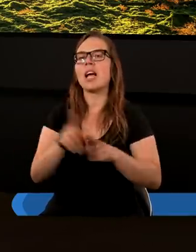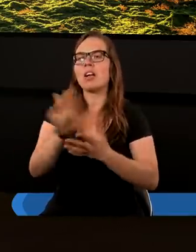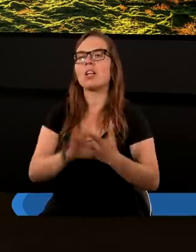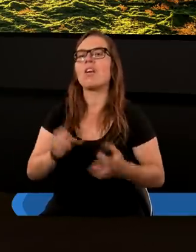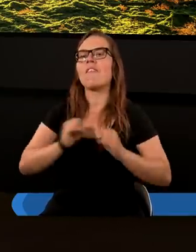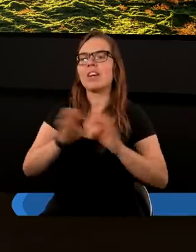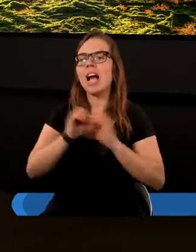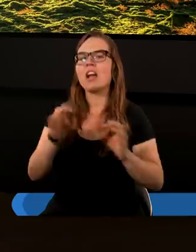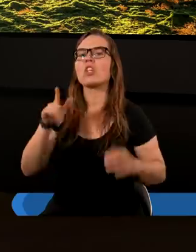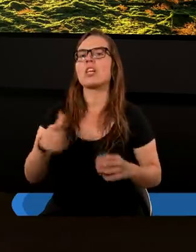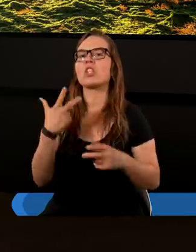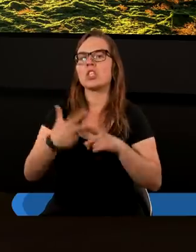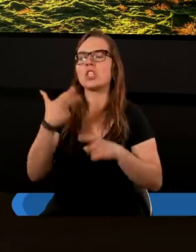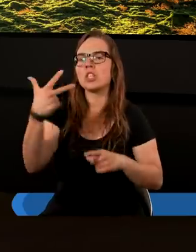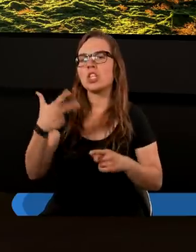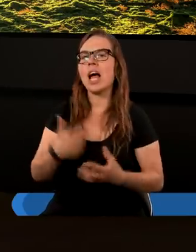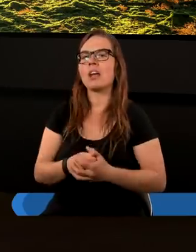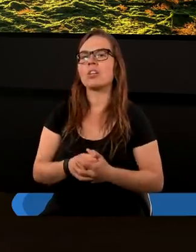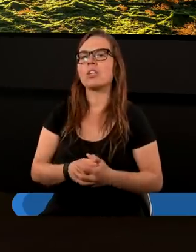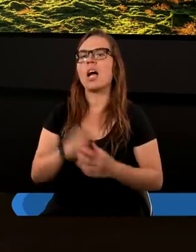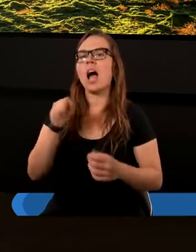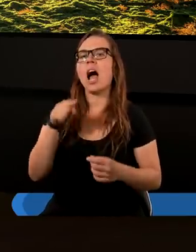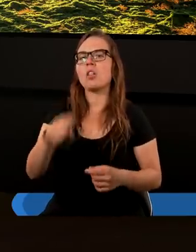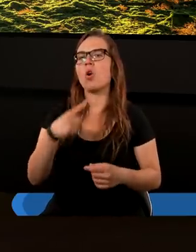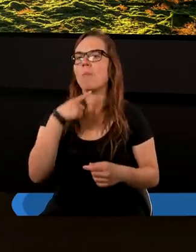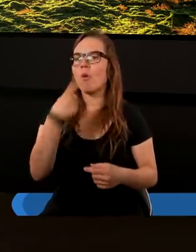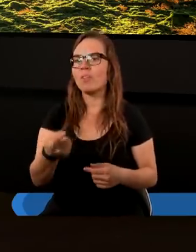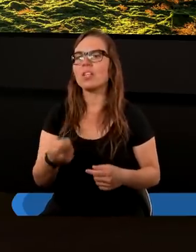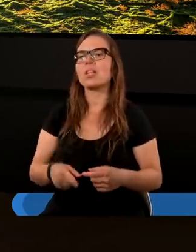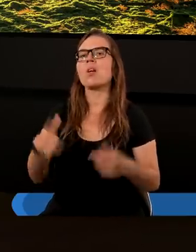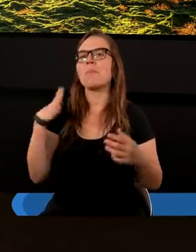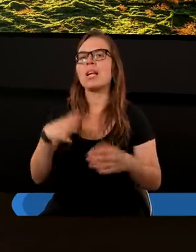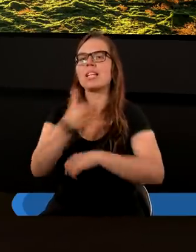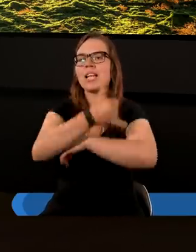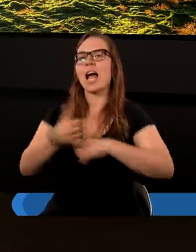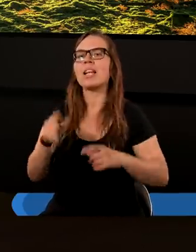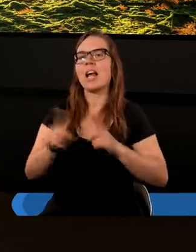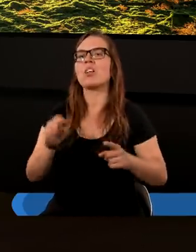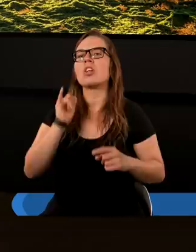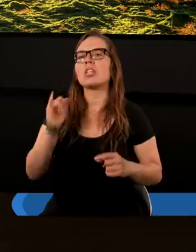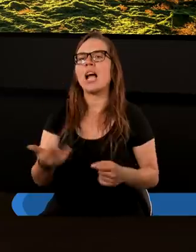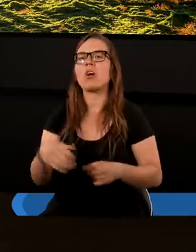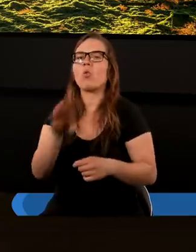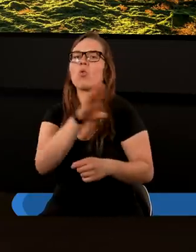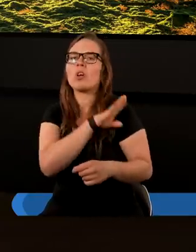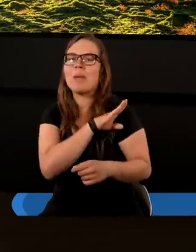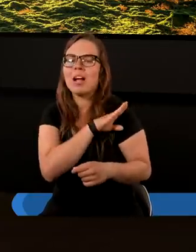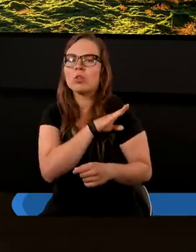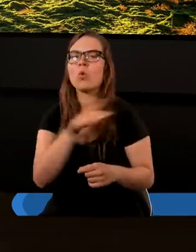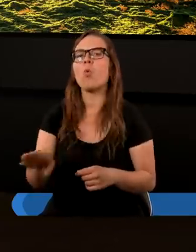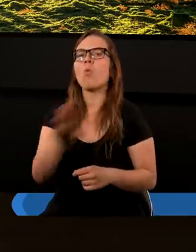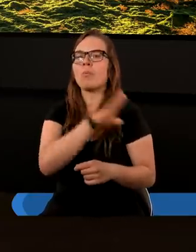wyjaśniający trzydziesty trzeci. A to powiedział, by zaznaczyć, jaką śmiercią